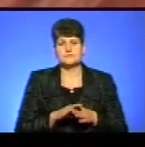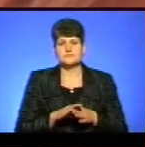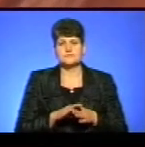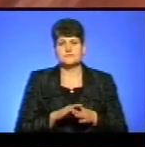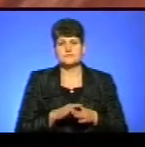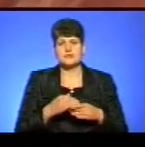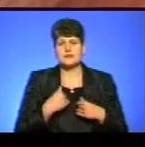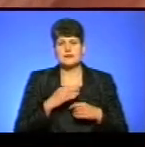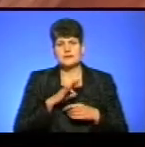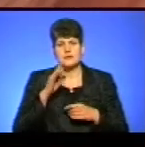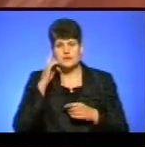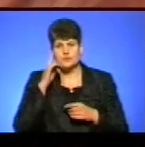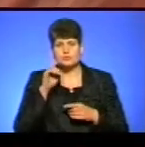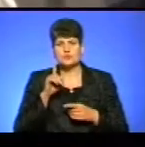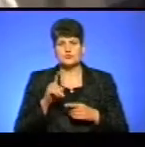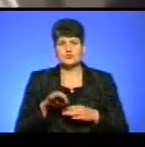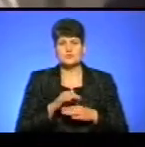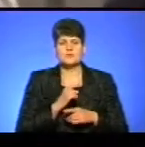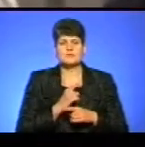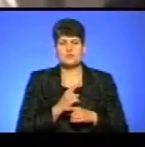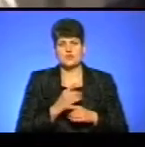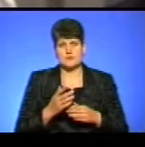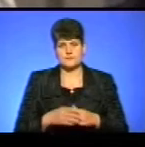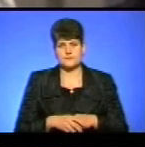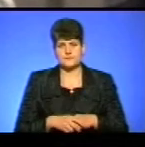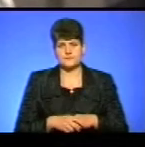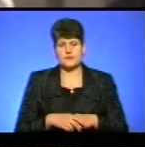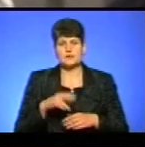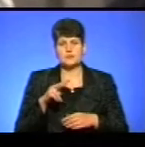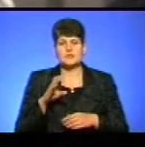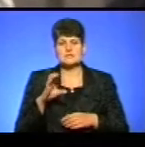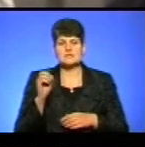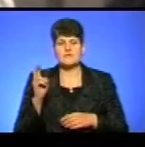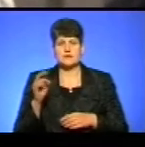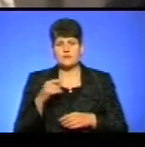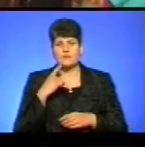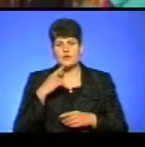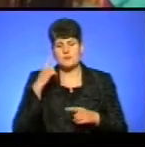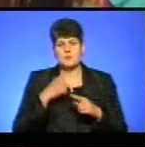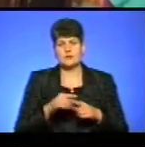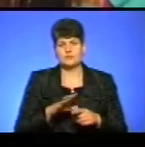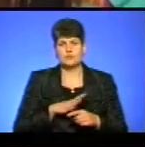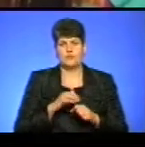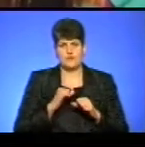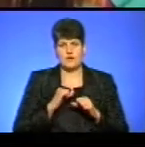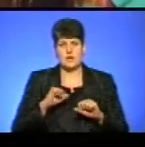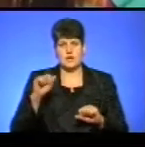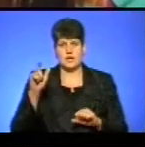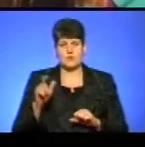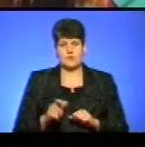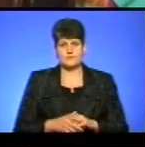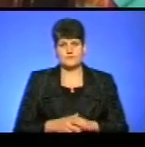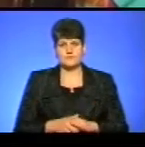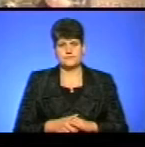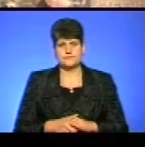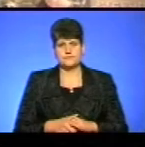Я не думаю, щоб чоловік забороняв». Людмила Савків каже, брат був героєм. «Наскільки батько все забороняв, але він ходив